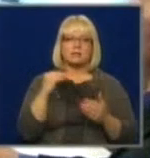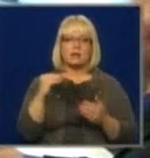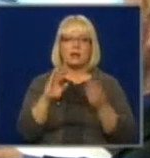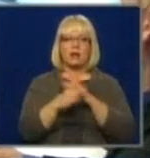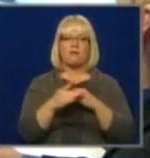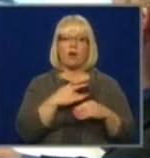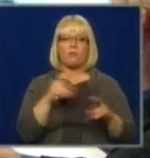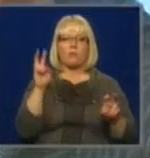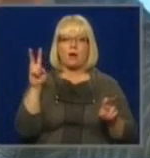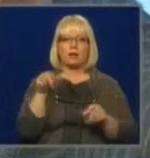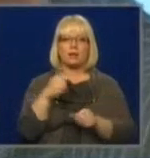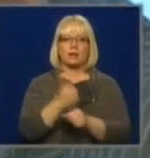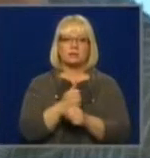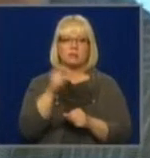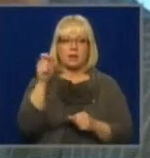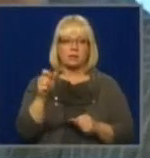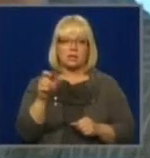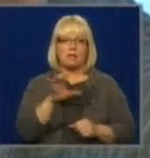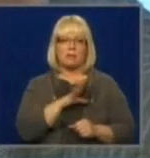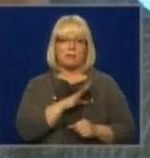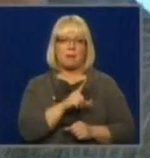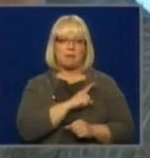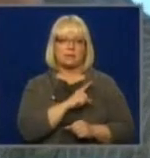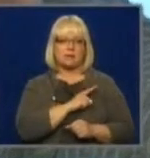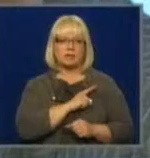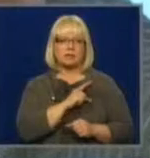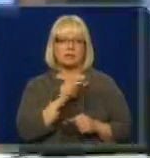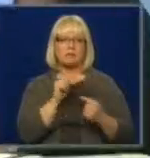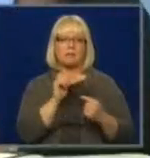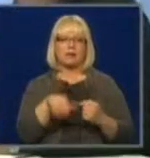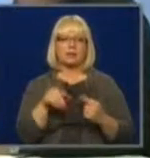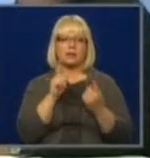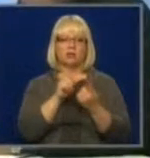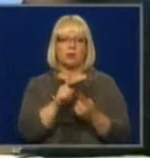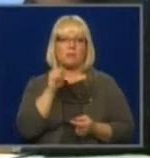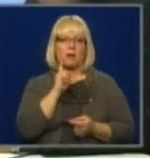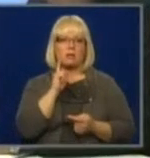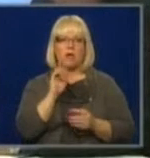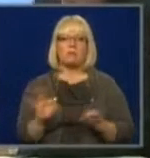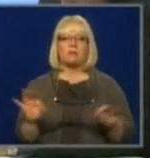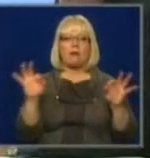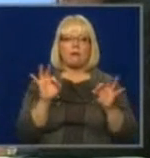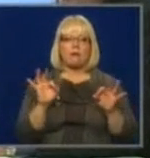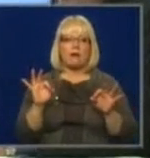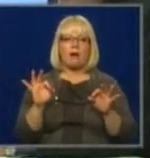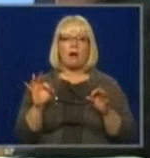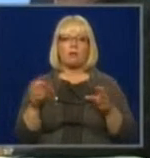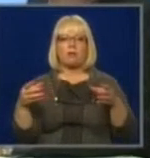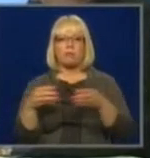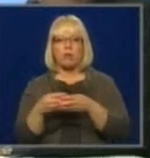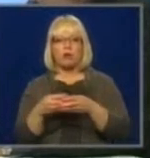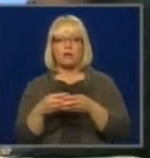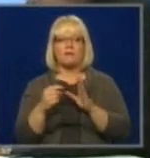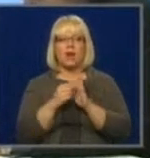Reforma partijas pārstāji bija piesardzīgāk pēc tikšanās un norādīja, ka pagaidām nekādi bloki vai